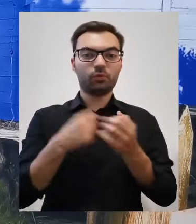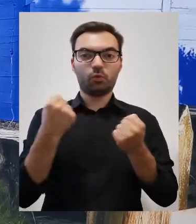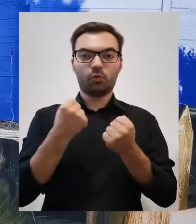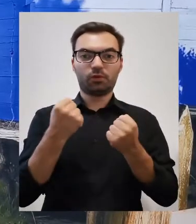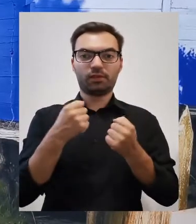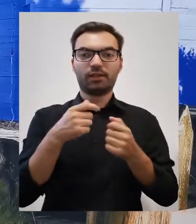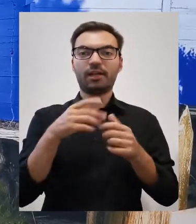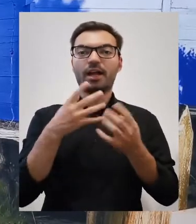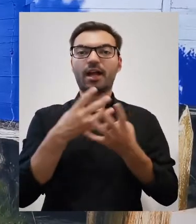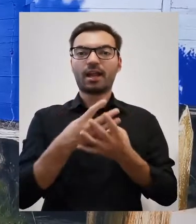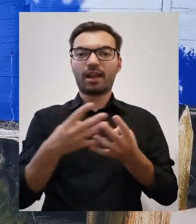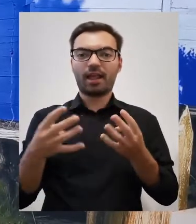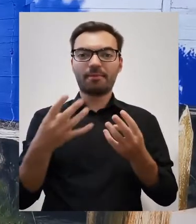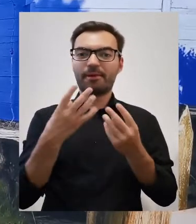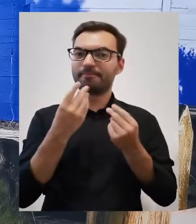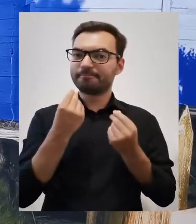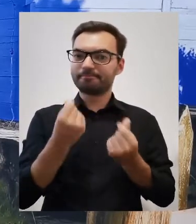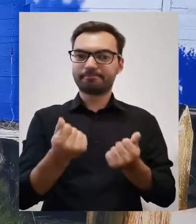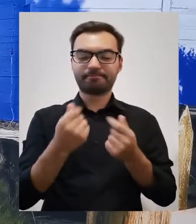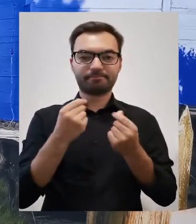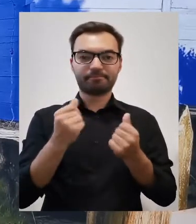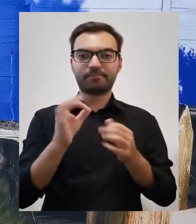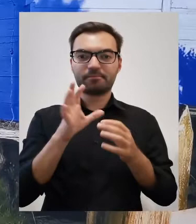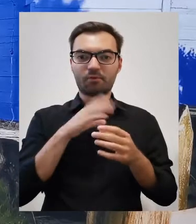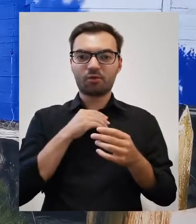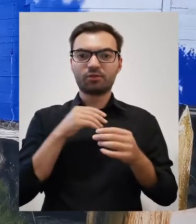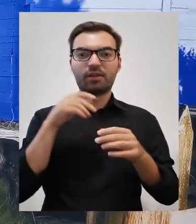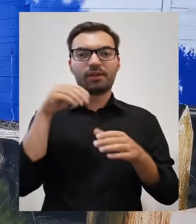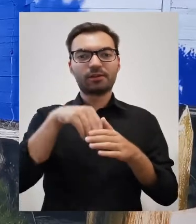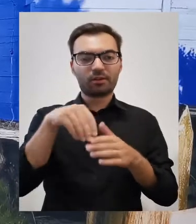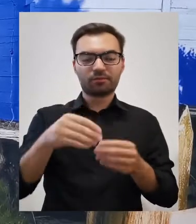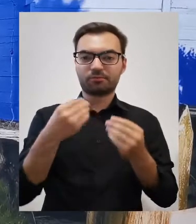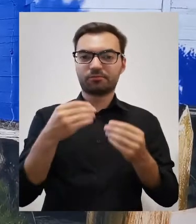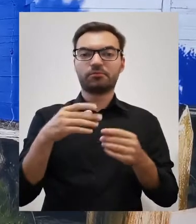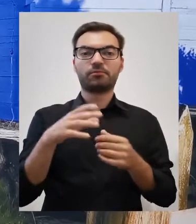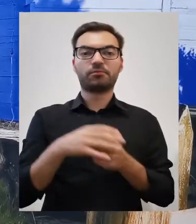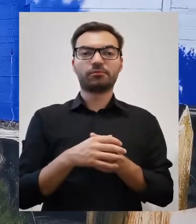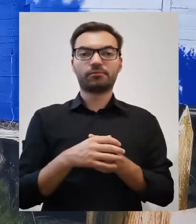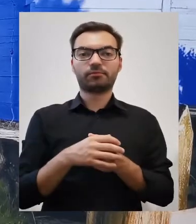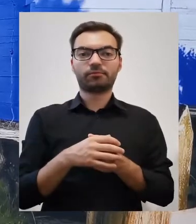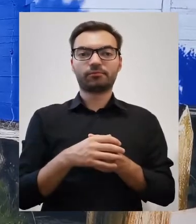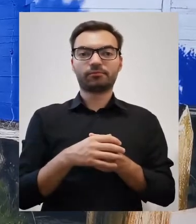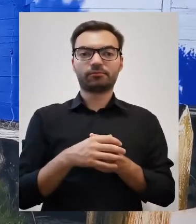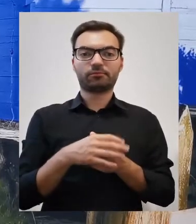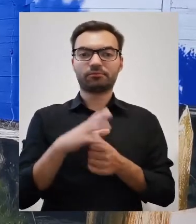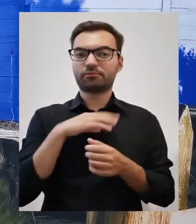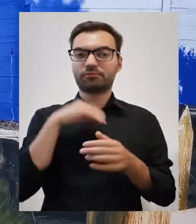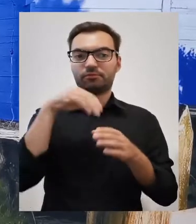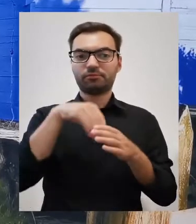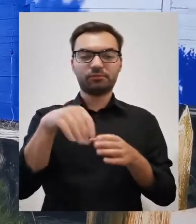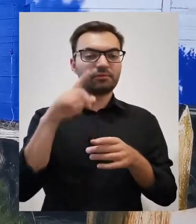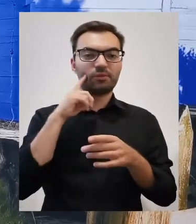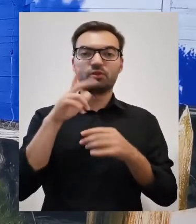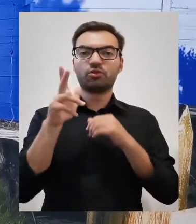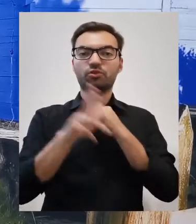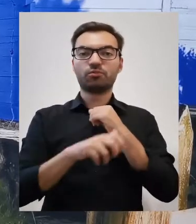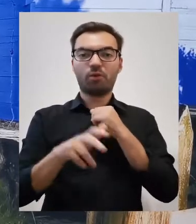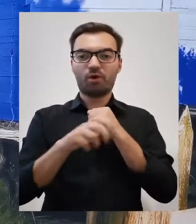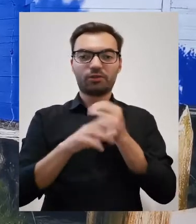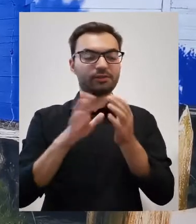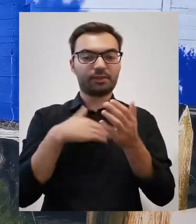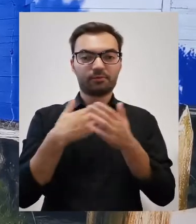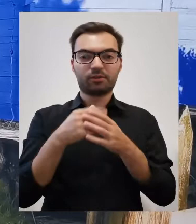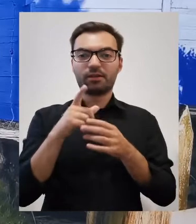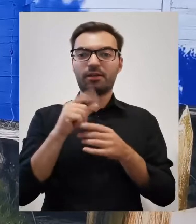okazał się bardzo żyzną glebą, taką, na której można uprawiać bardzo dobre